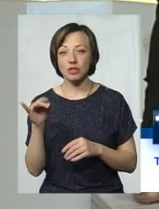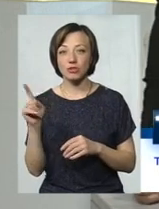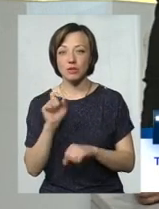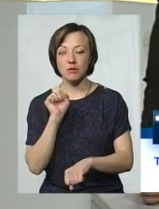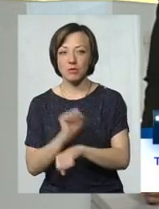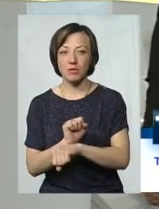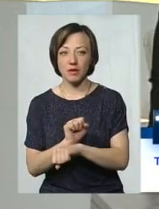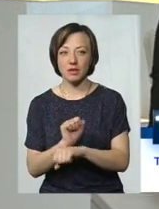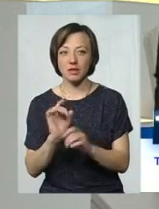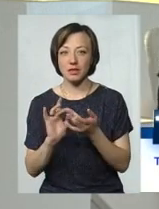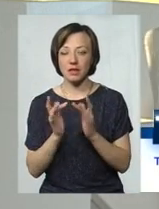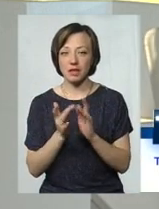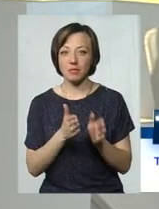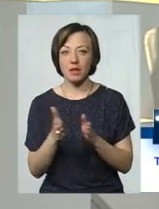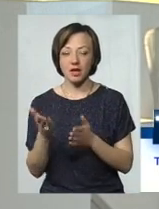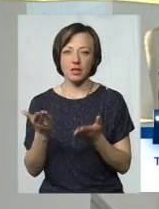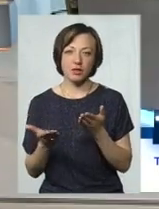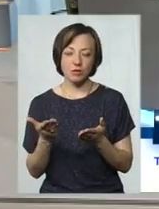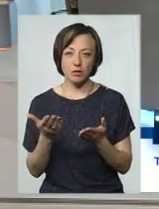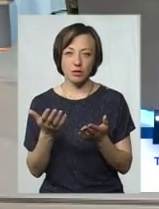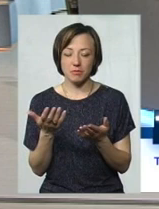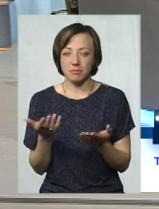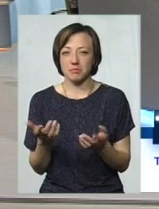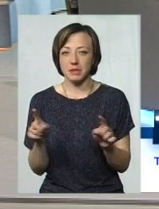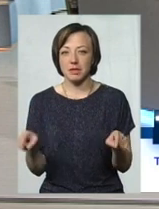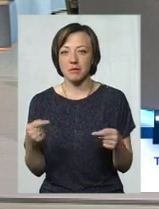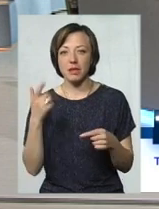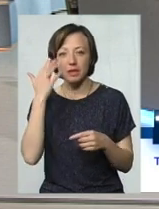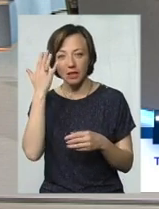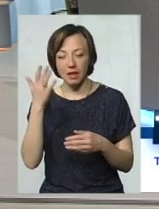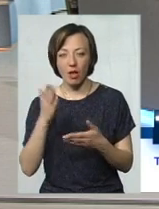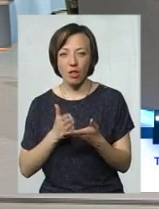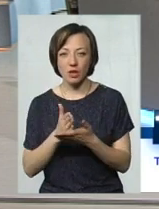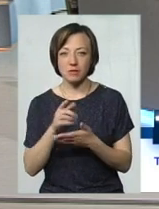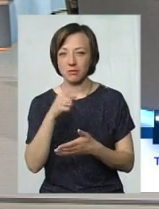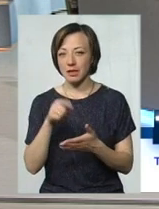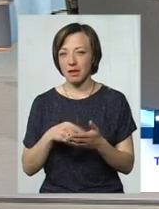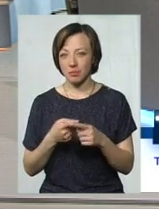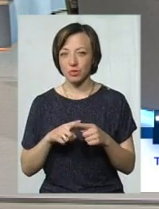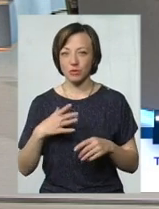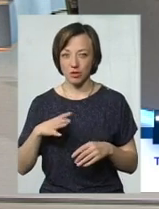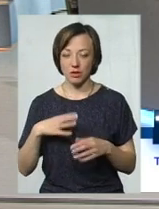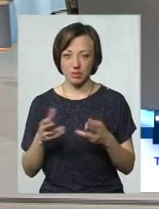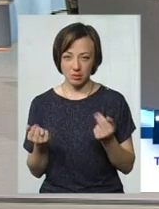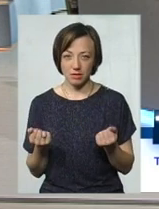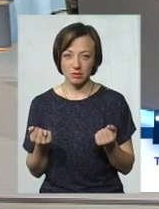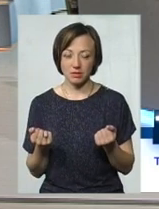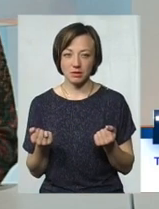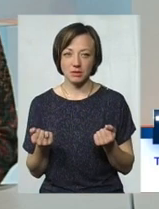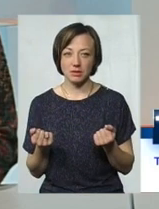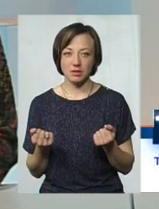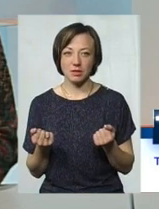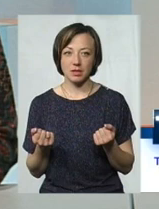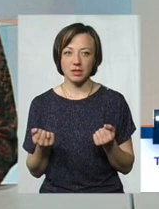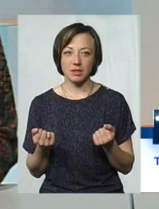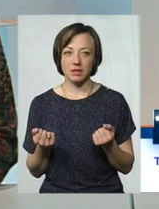заблокували соцмережі. То просто, якщо брати ідеологічне питання, ну, в принципі, ми з цього чекали, так? Я не читаю